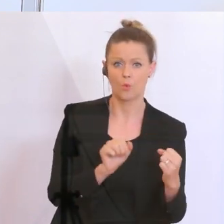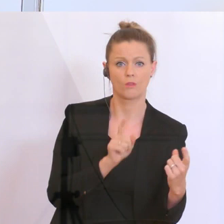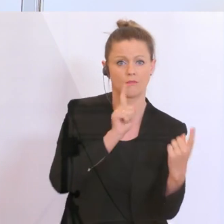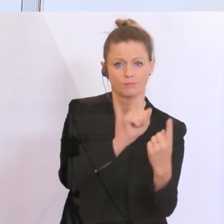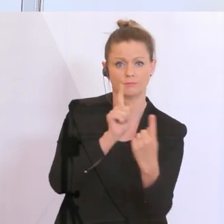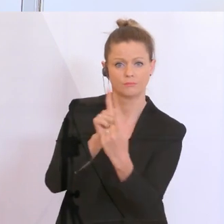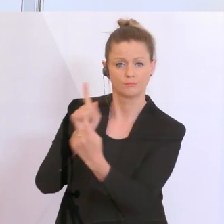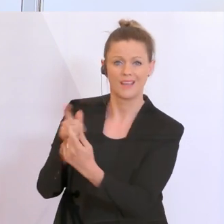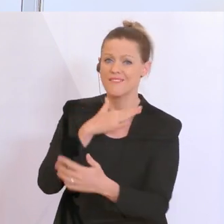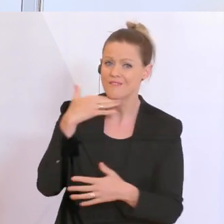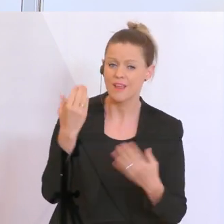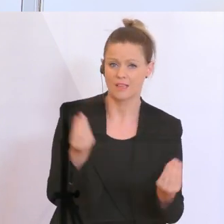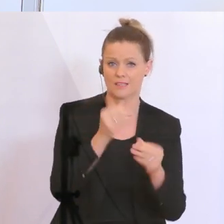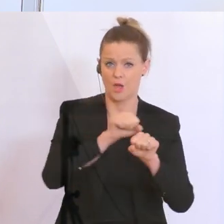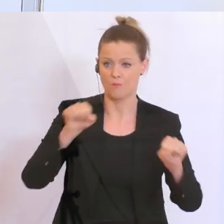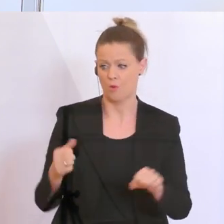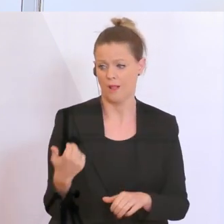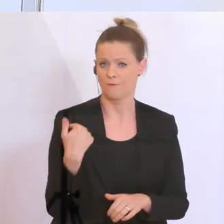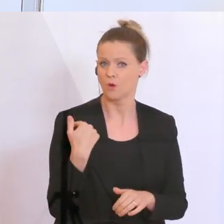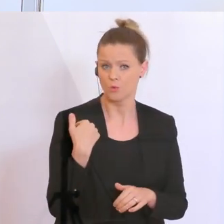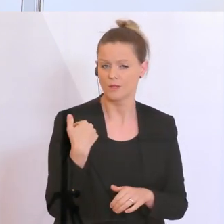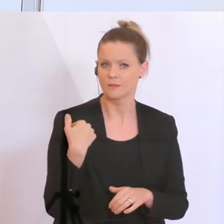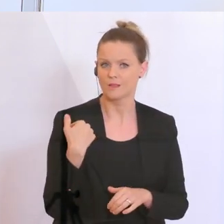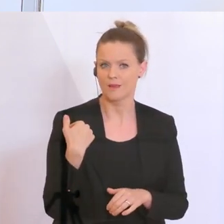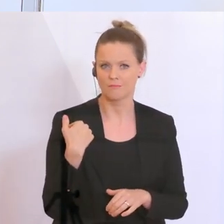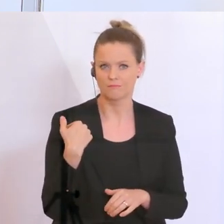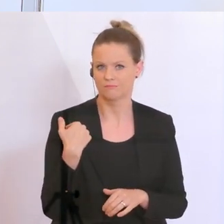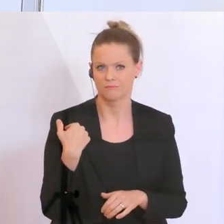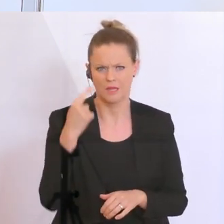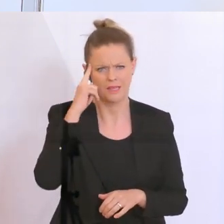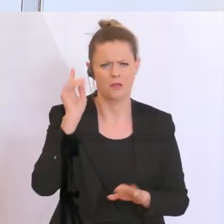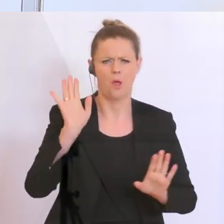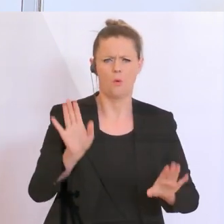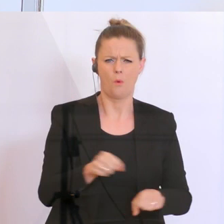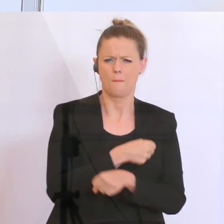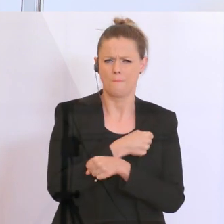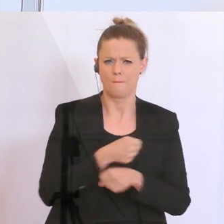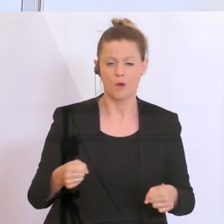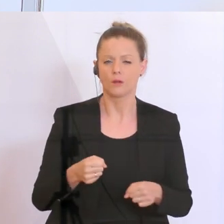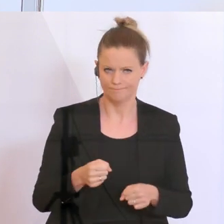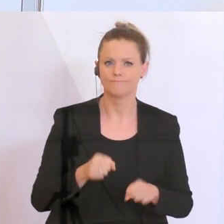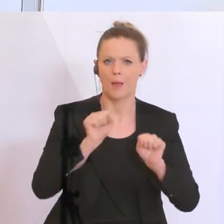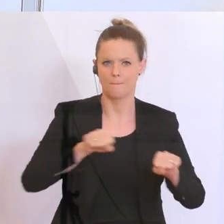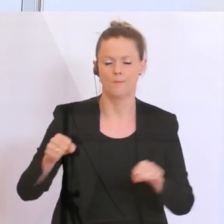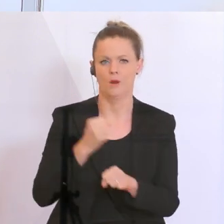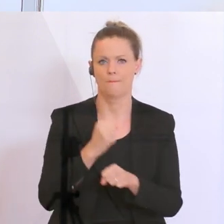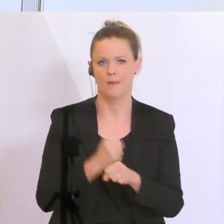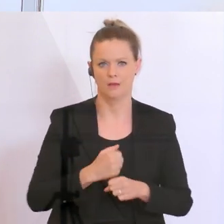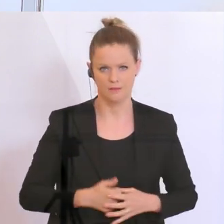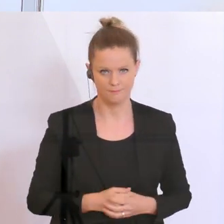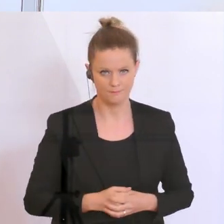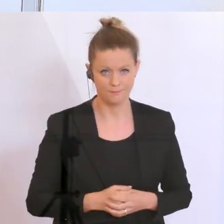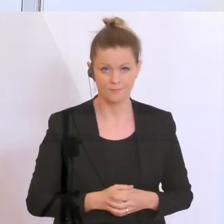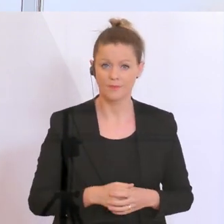vieles möglich geworden, was noch vor kurzem viele nicht für möglich gehalten haben. Dennoch eine große Bitte an